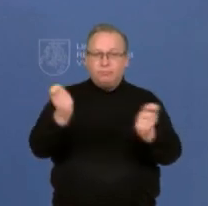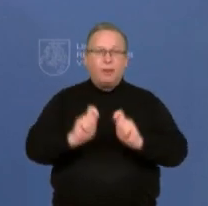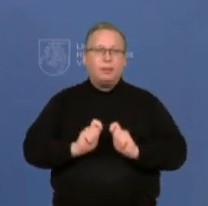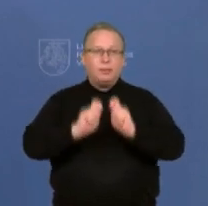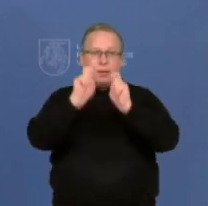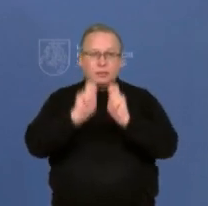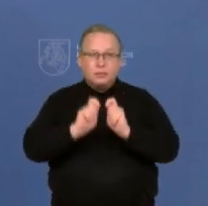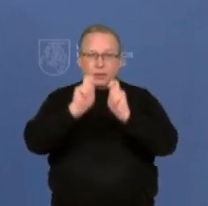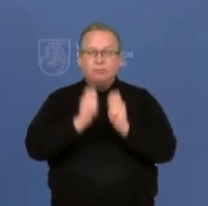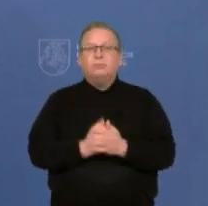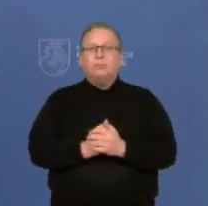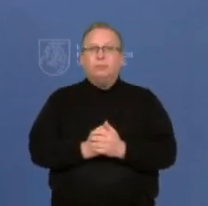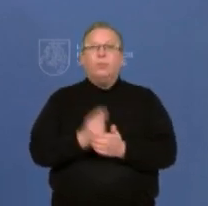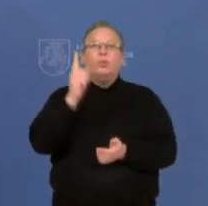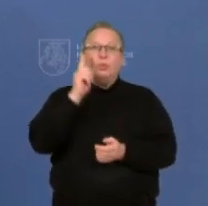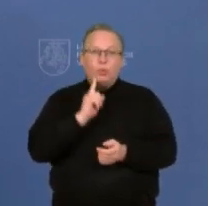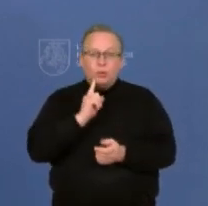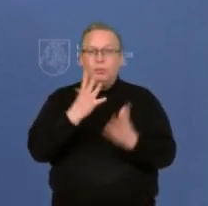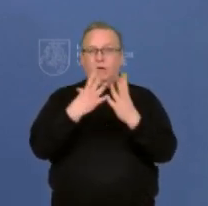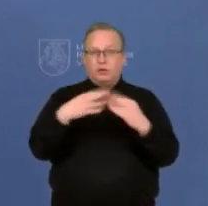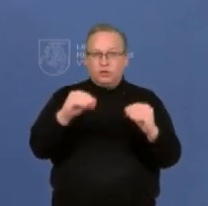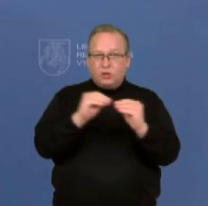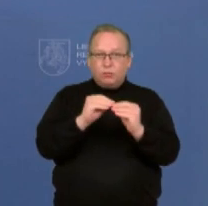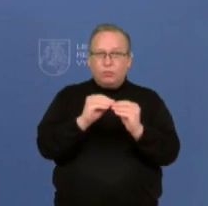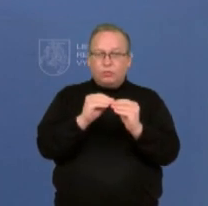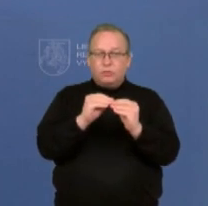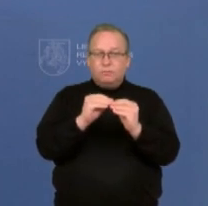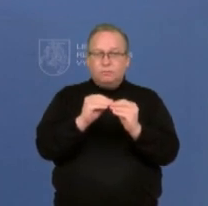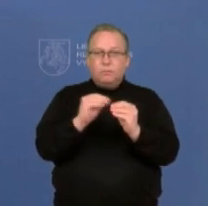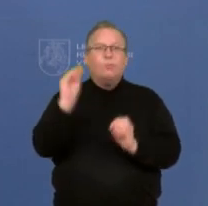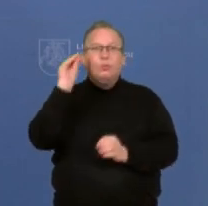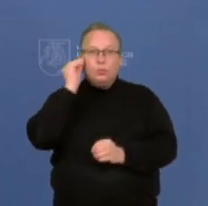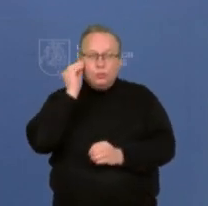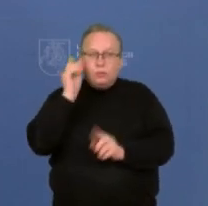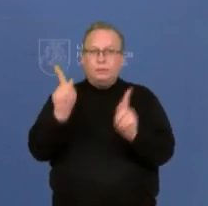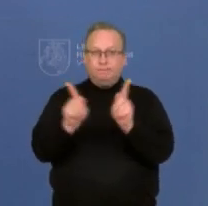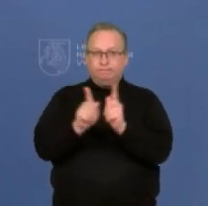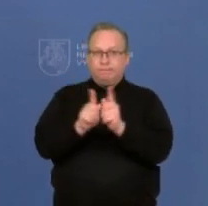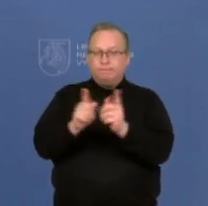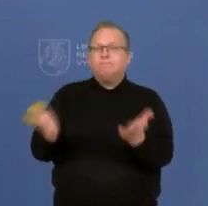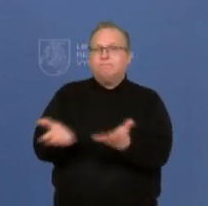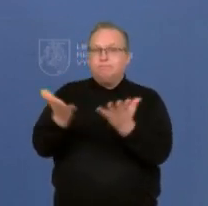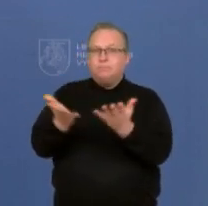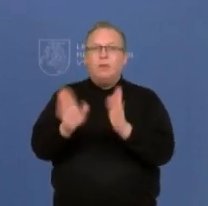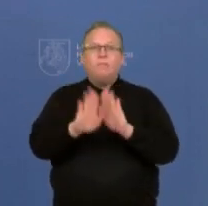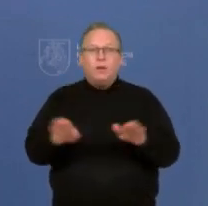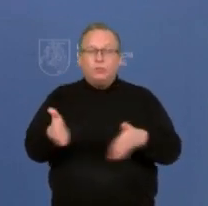Tai tikrai labai norėtųsi, kad šeimos pasirūpintų, padrasintų tos vaikus ir jiems padėtų.